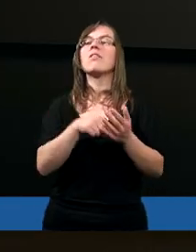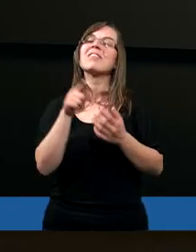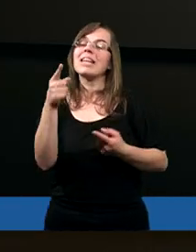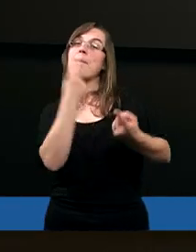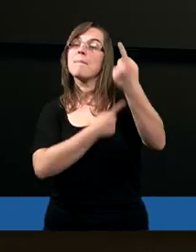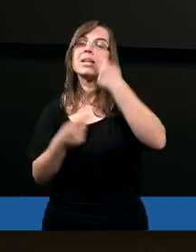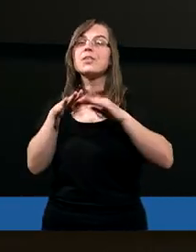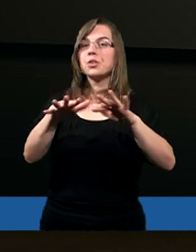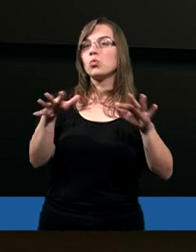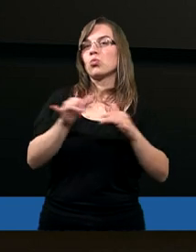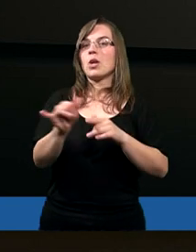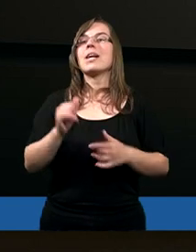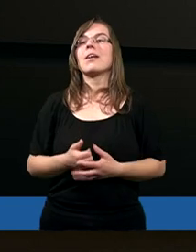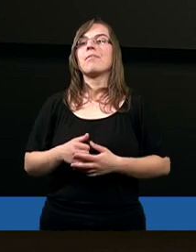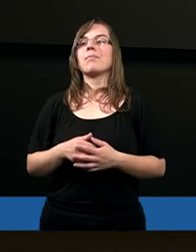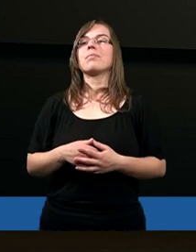wersecie wiele myśli.